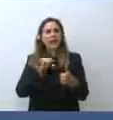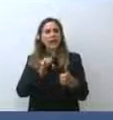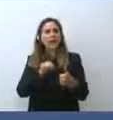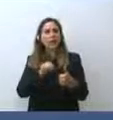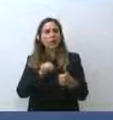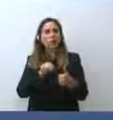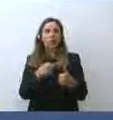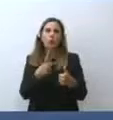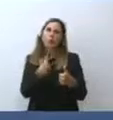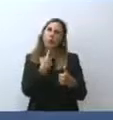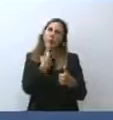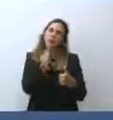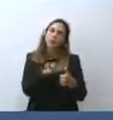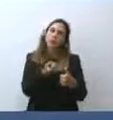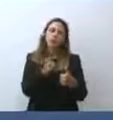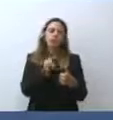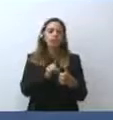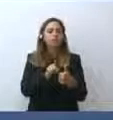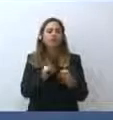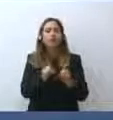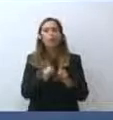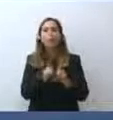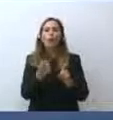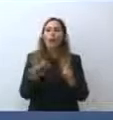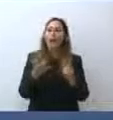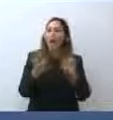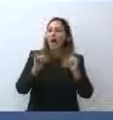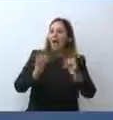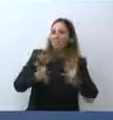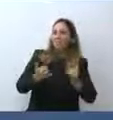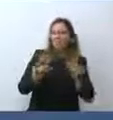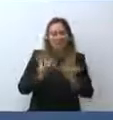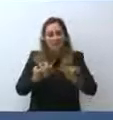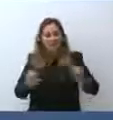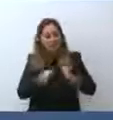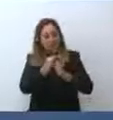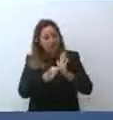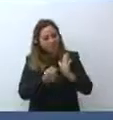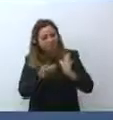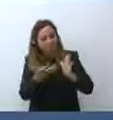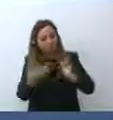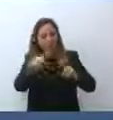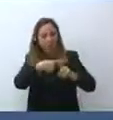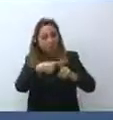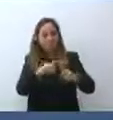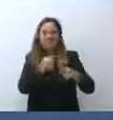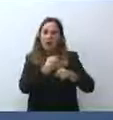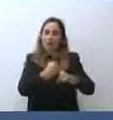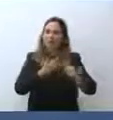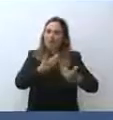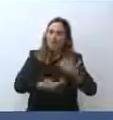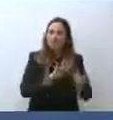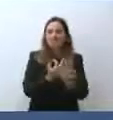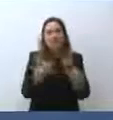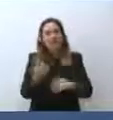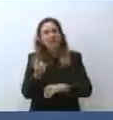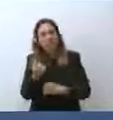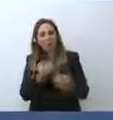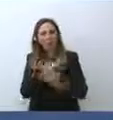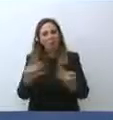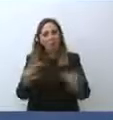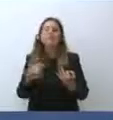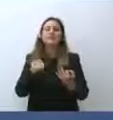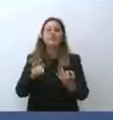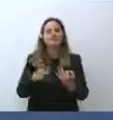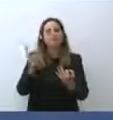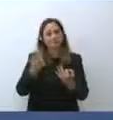compiacersi troppo di queste cifre, perché è vero che sono alte, è vero che l'economia italiana le vedeva da non so